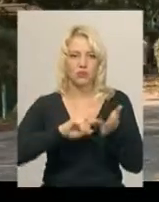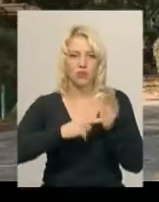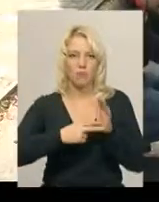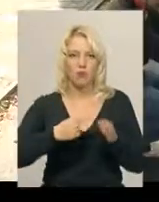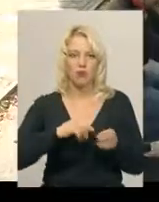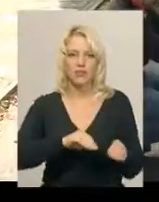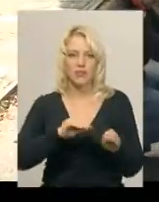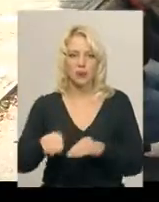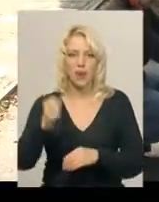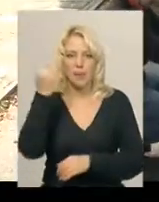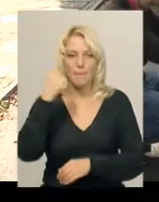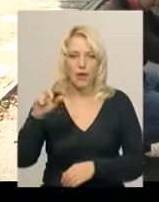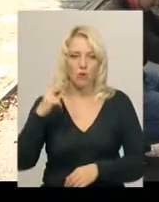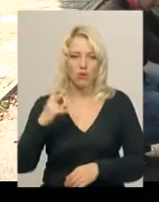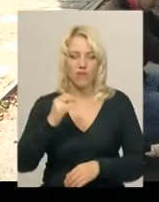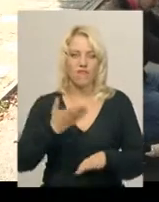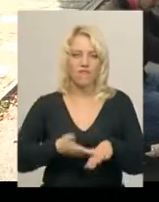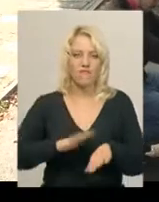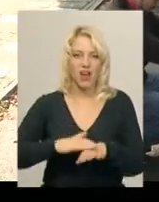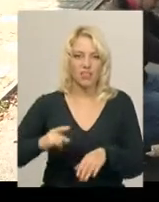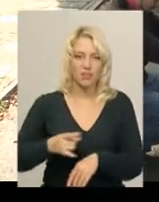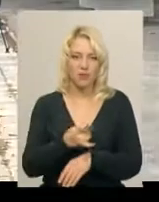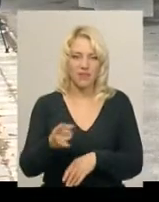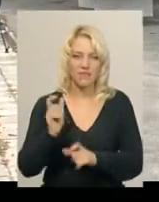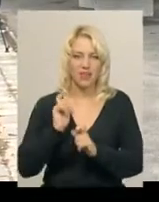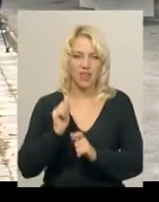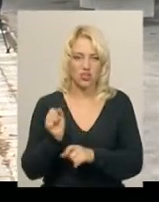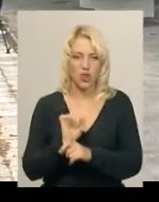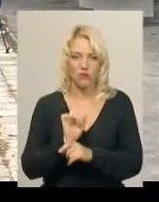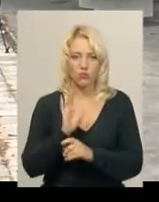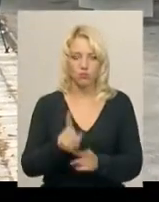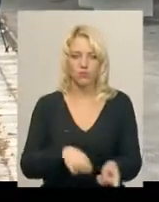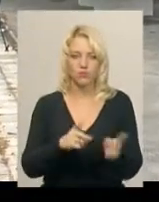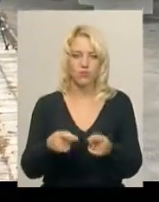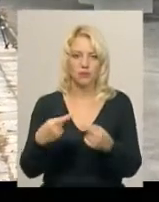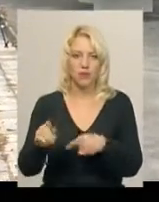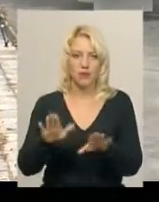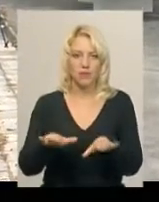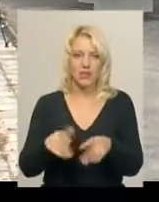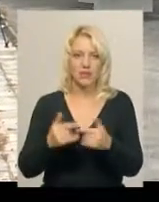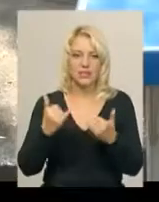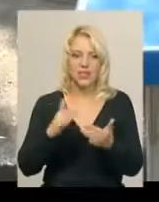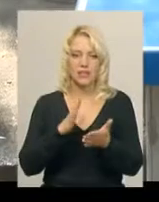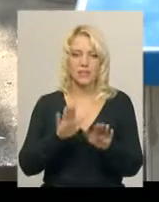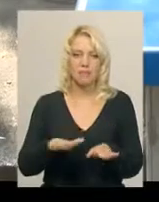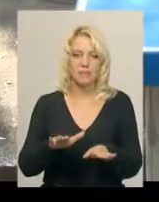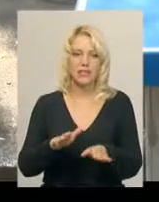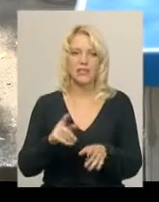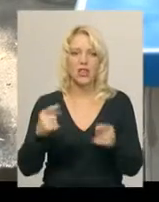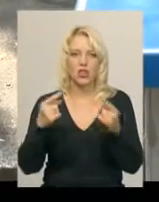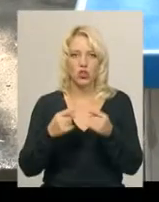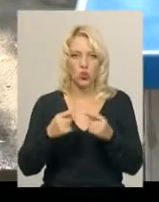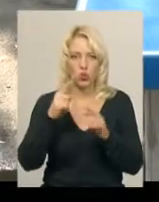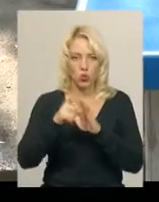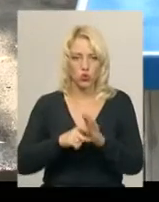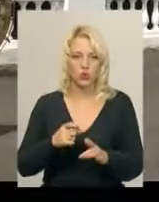вулиці Перемоги-2, однак у зв'язку з важкістю під'їзду вантажного авто його облаштують в іншому місці. Наразі його місце розташування поки уточнюється.